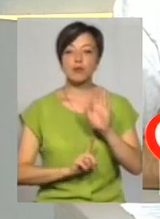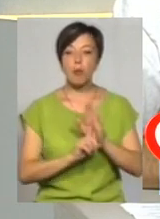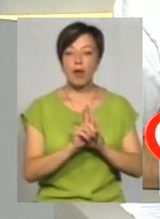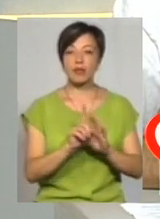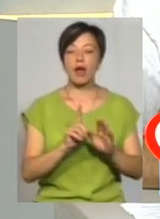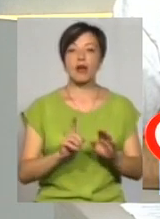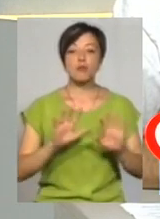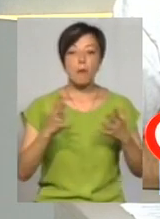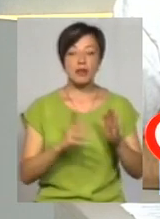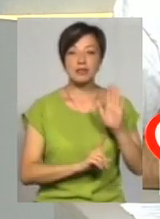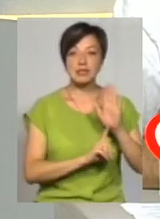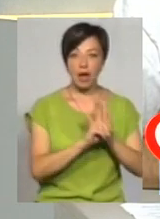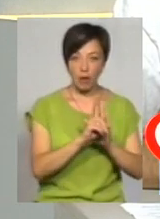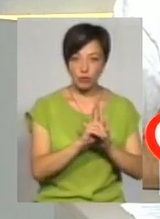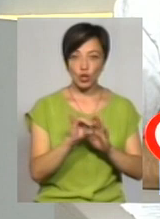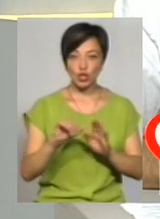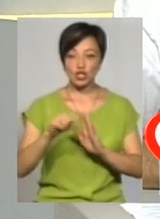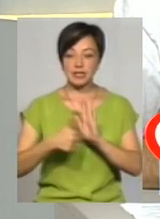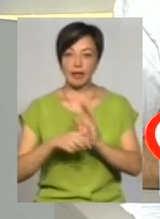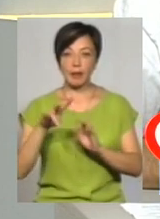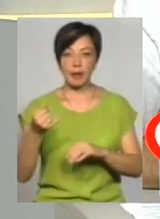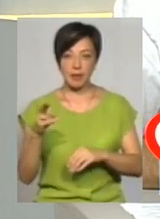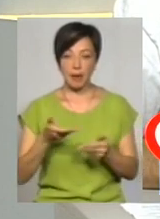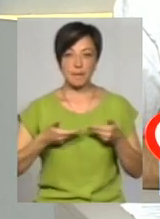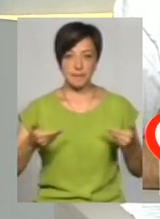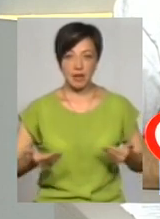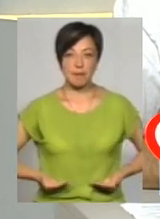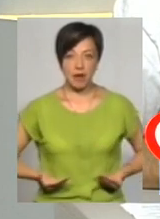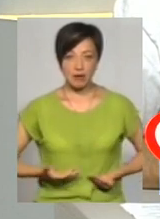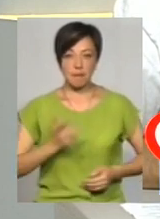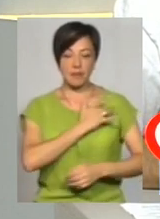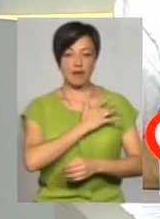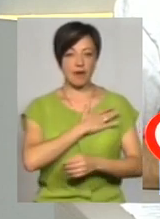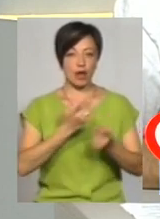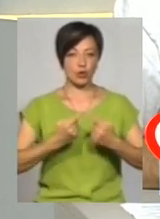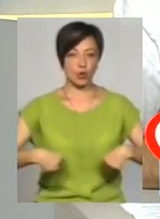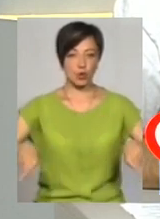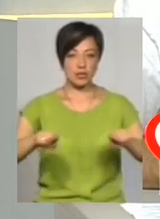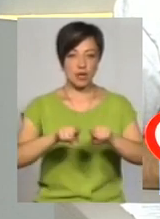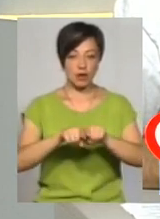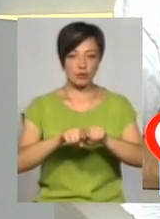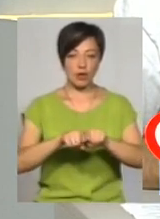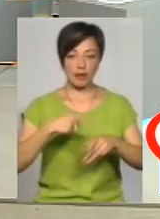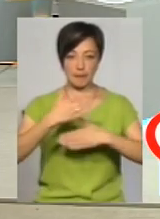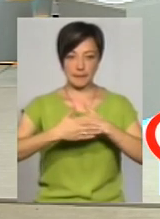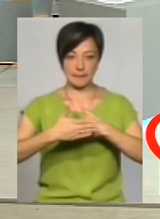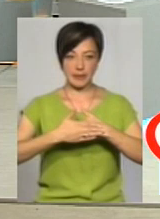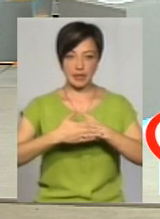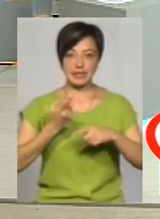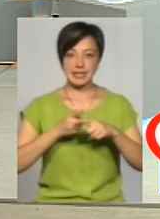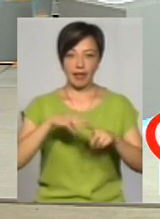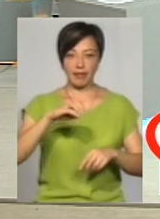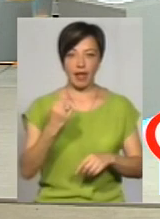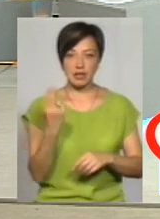зупинки 16 липня ми, мешканці приватного сектору, який неподалік від цієї